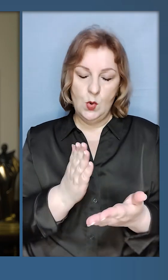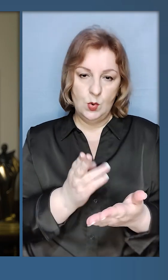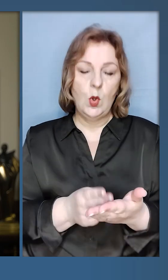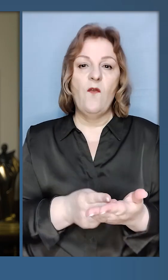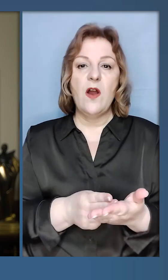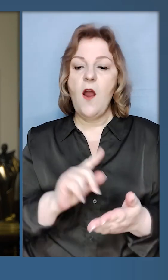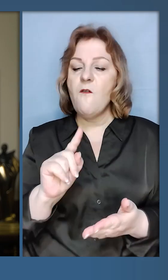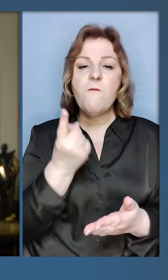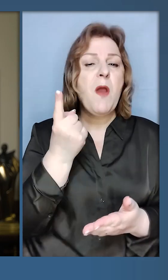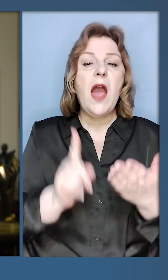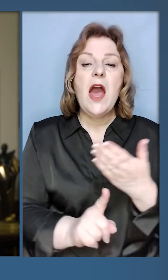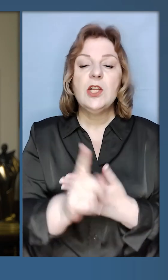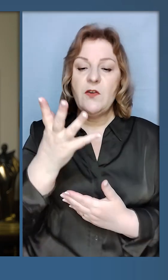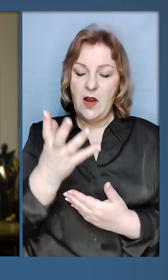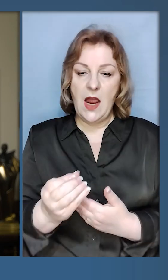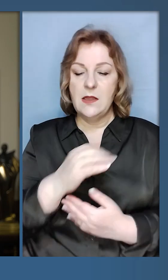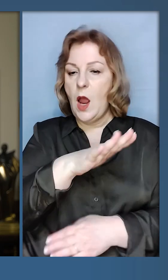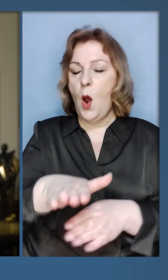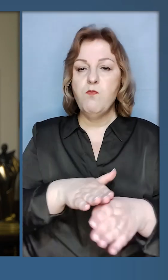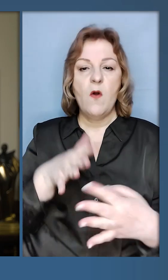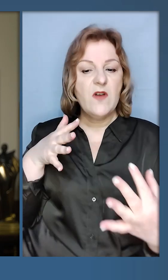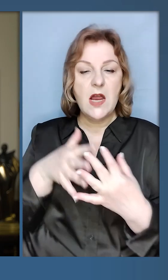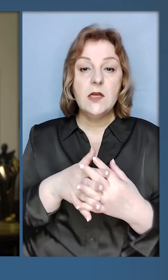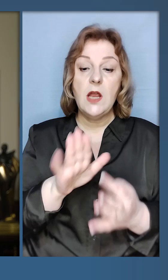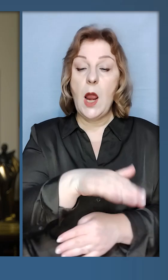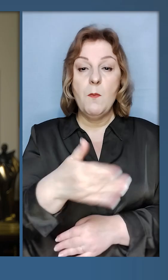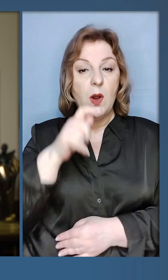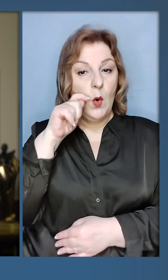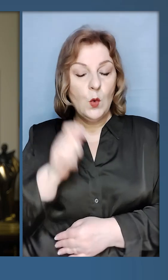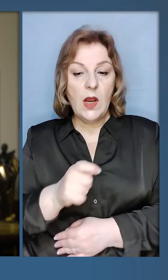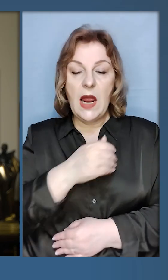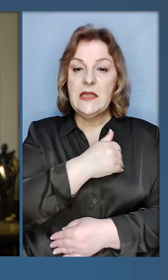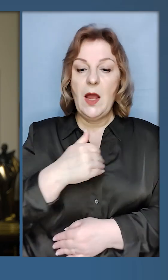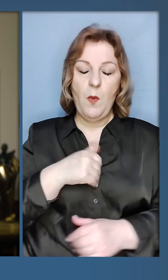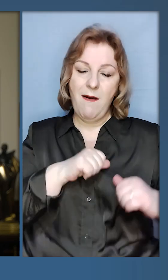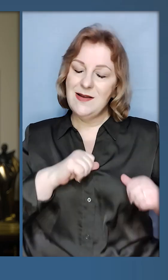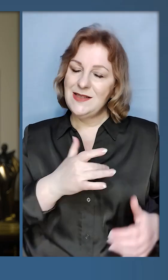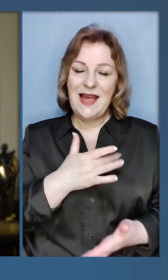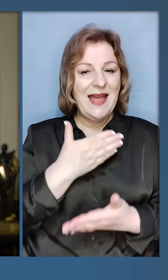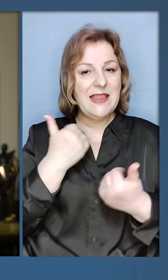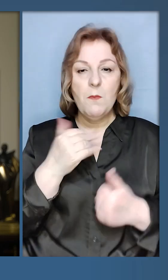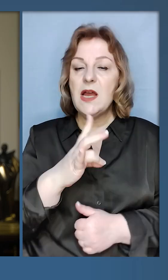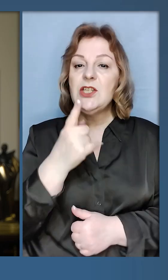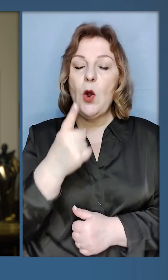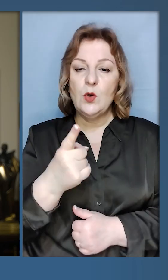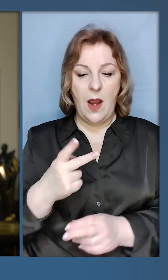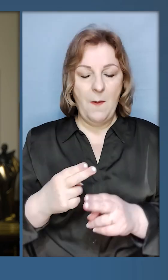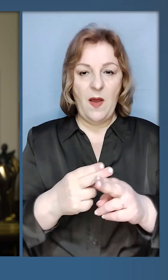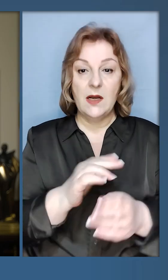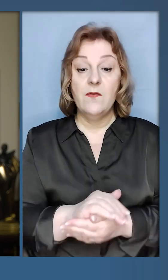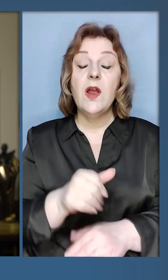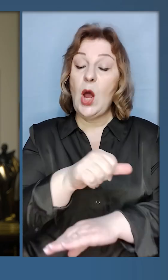реально довів у перші дні повномасштабної війни, що між українськими і польськими серцями